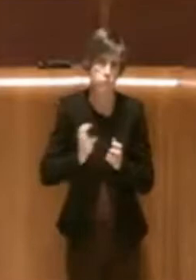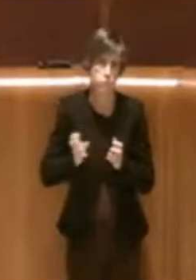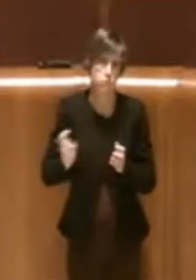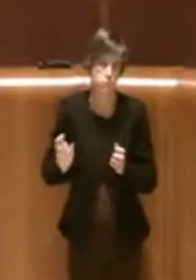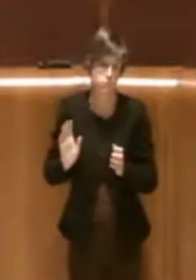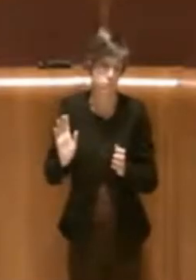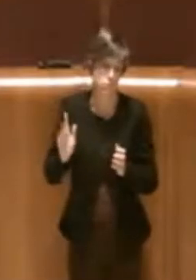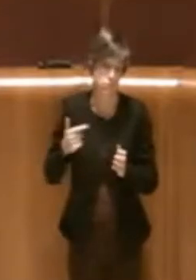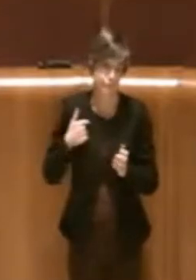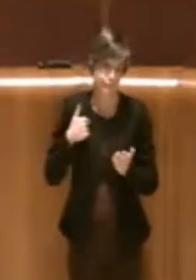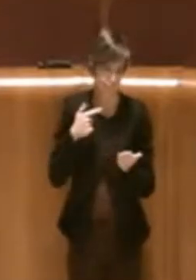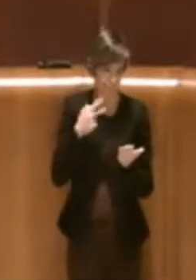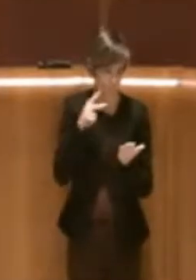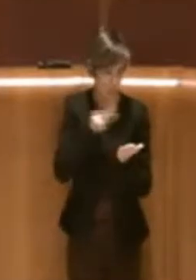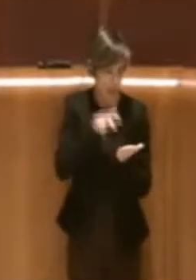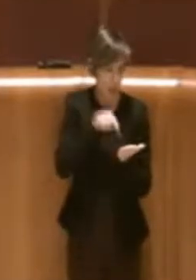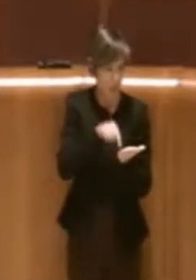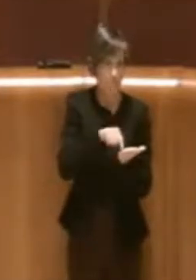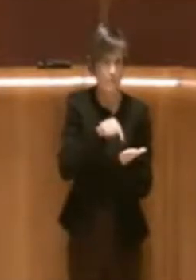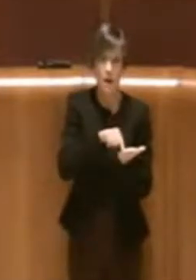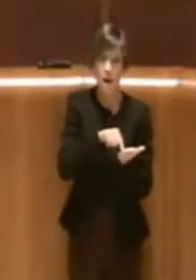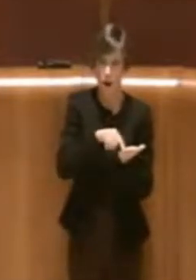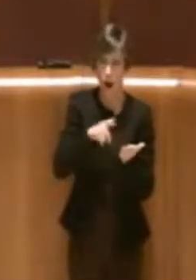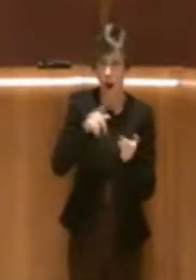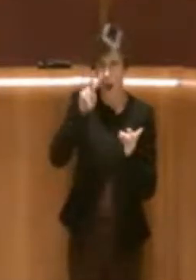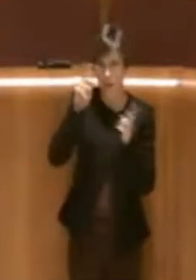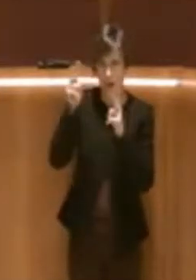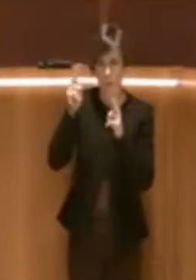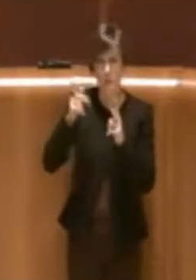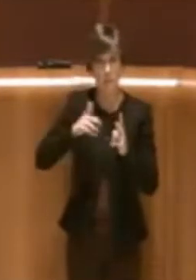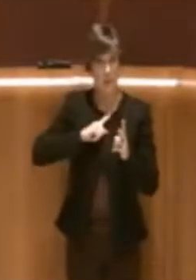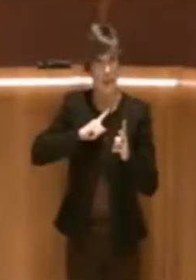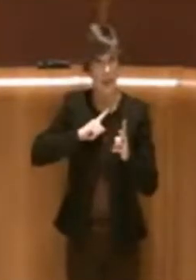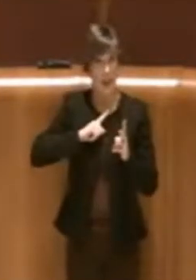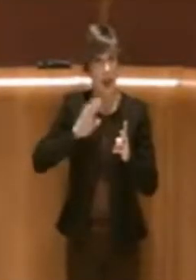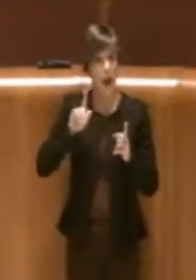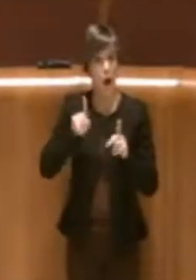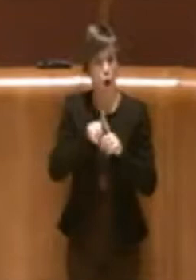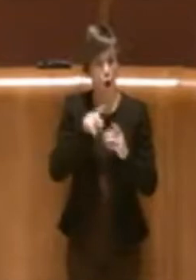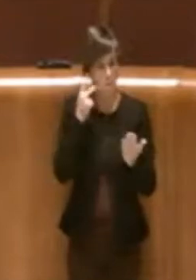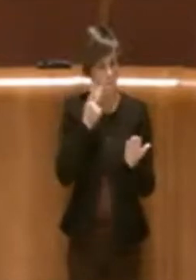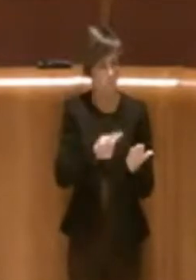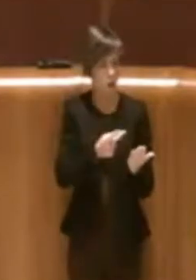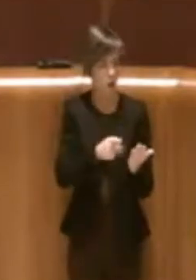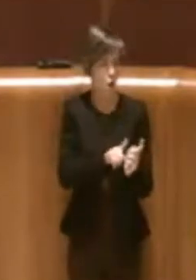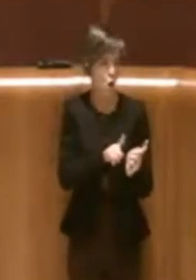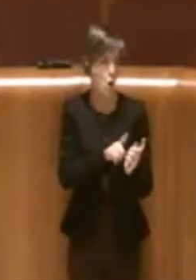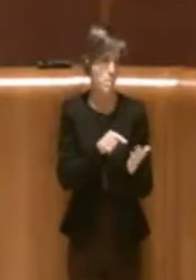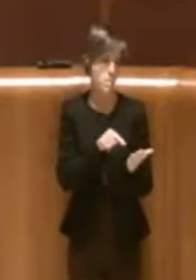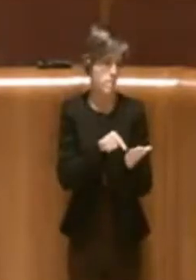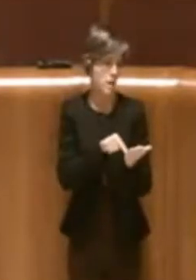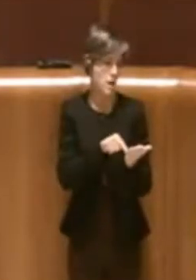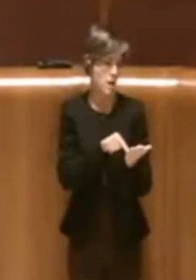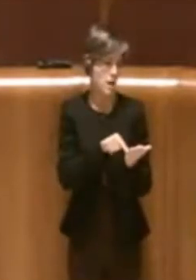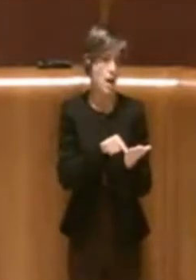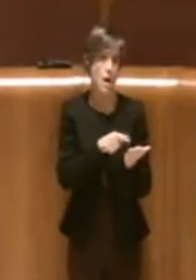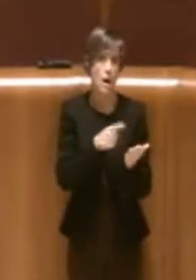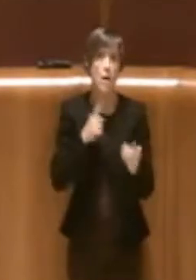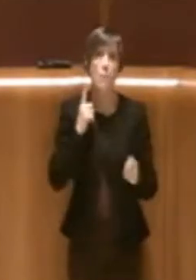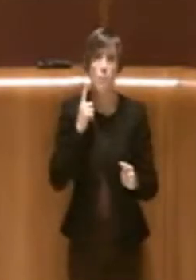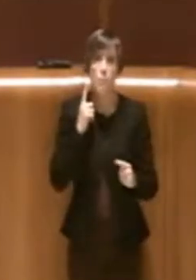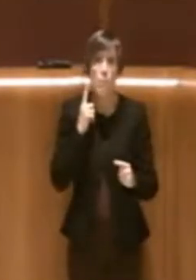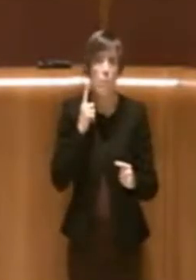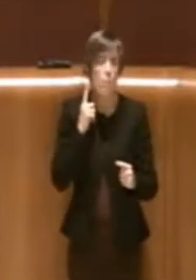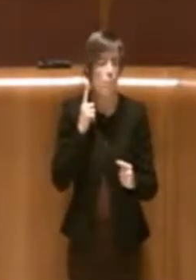interpreto questa delibera, per quanto mi riguarda, assolutamente in senso e in termini completamente